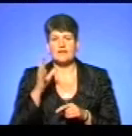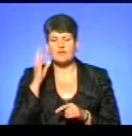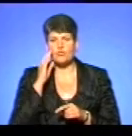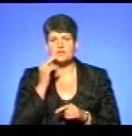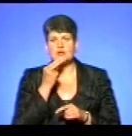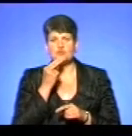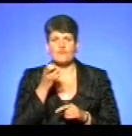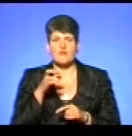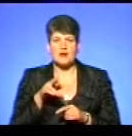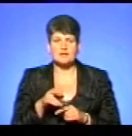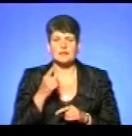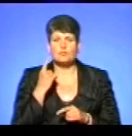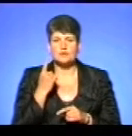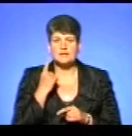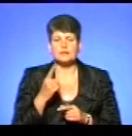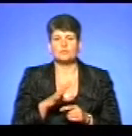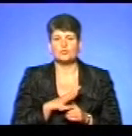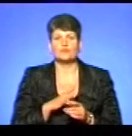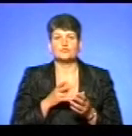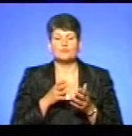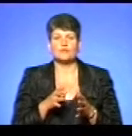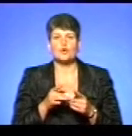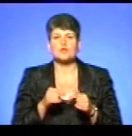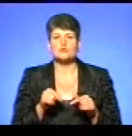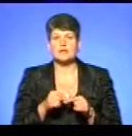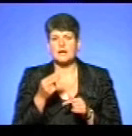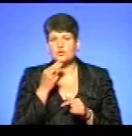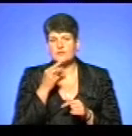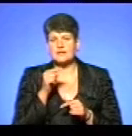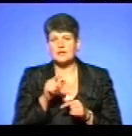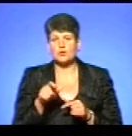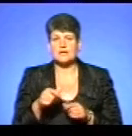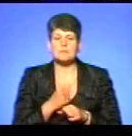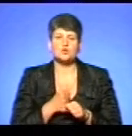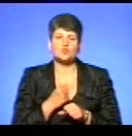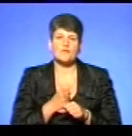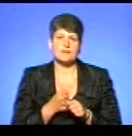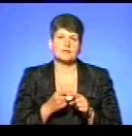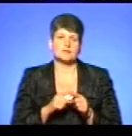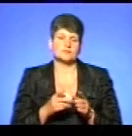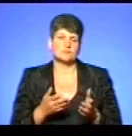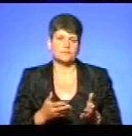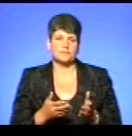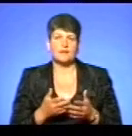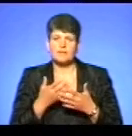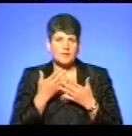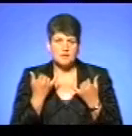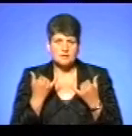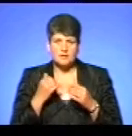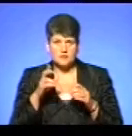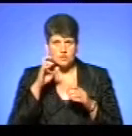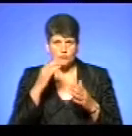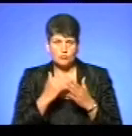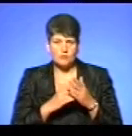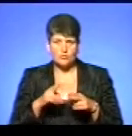харчування. Тому що там один спортом такий був, що він організував харчування для тих людей, що там працювали на тих блокпостах. Скажіть, немає досі державної програми по